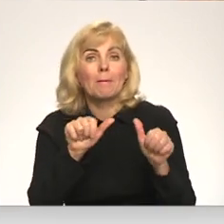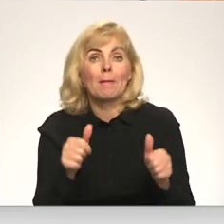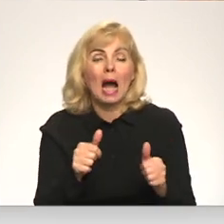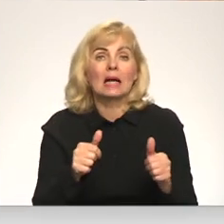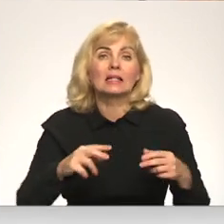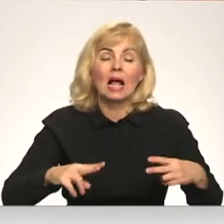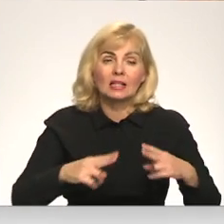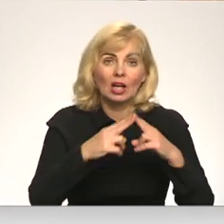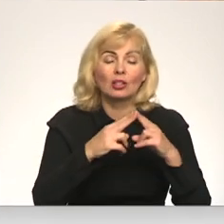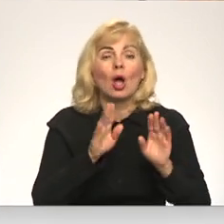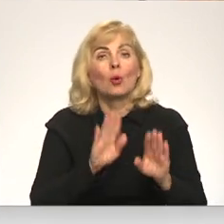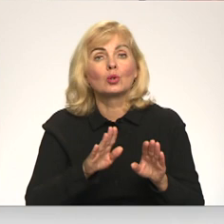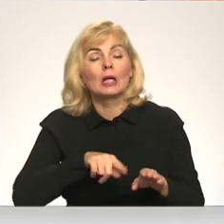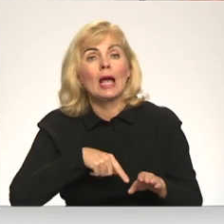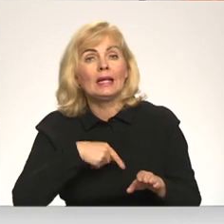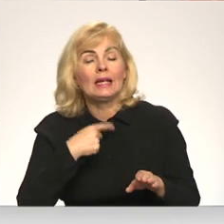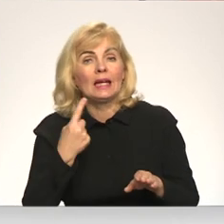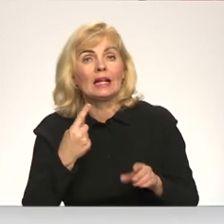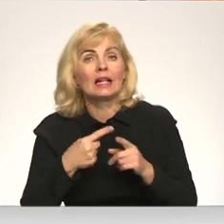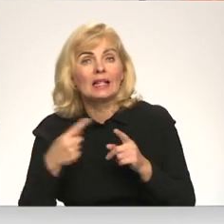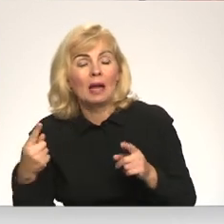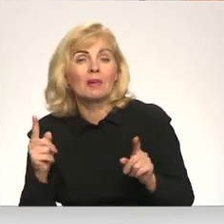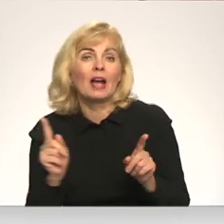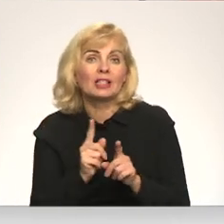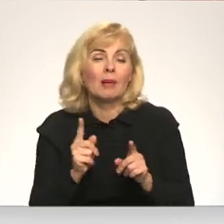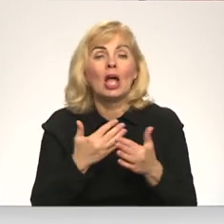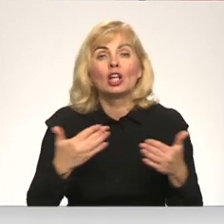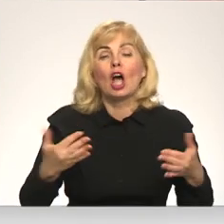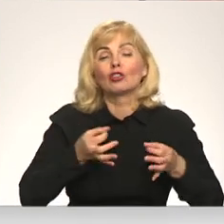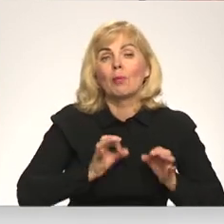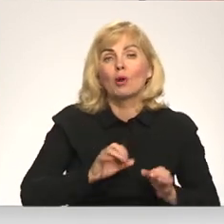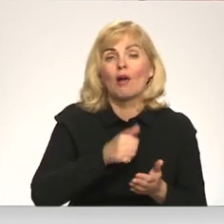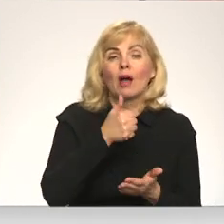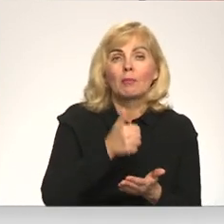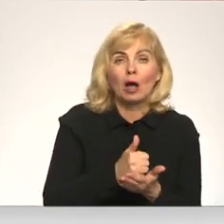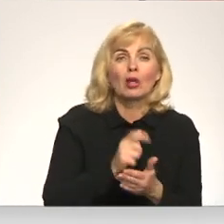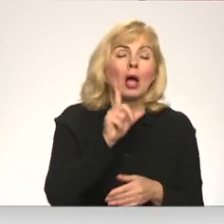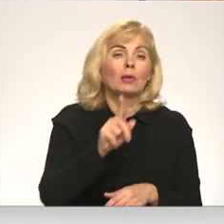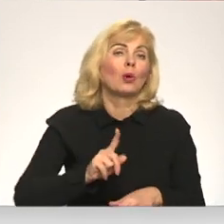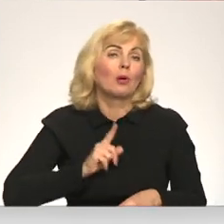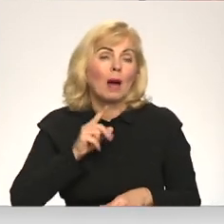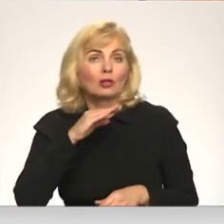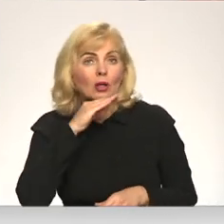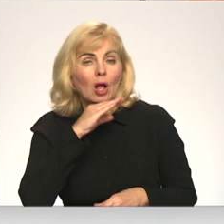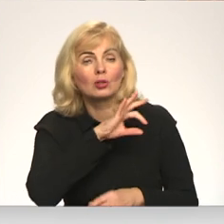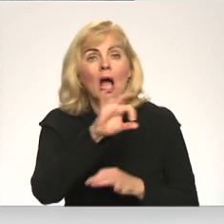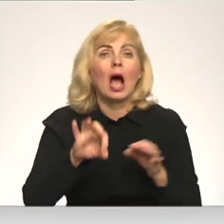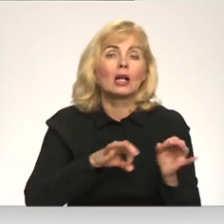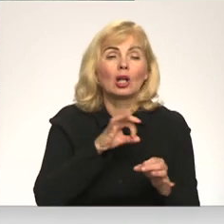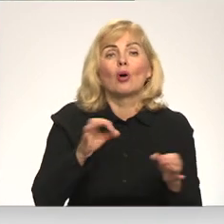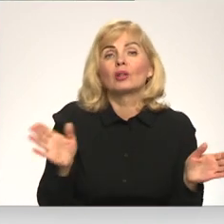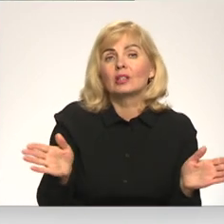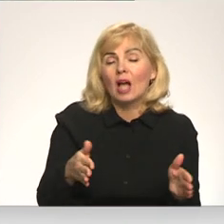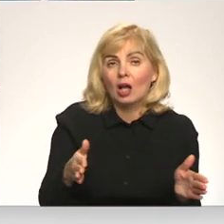uzturēties gan īsturnījā, ka dilturnījā dažādi radošo profesiju pārstāvi, kas šeit brauktu gan uz meistarklasēm, gan uz arhitektors simpozijam.